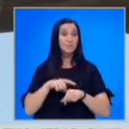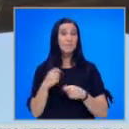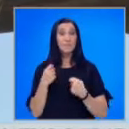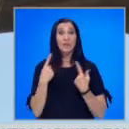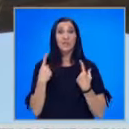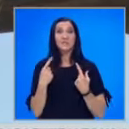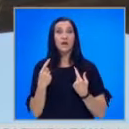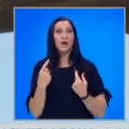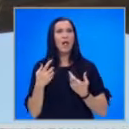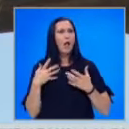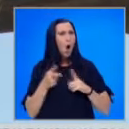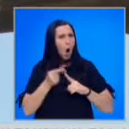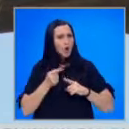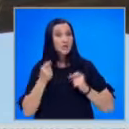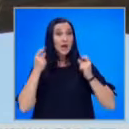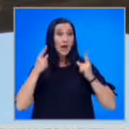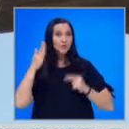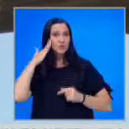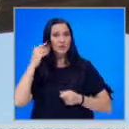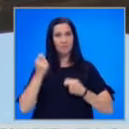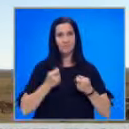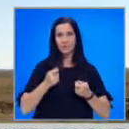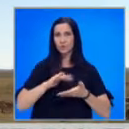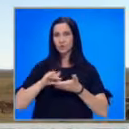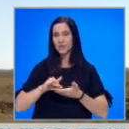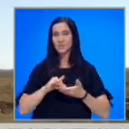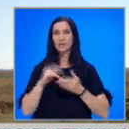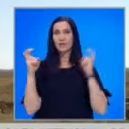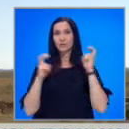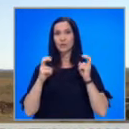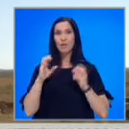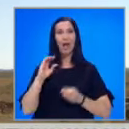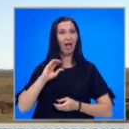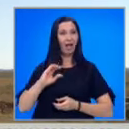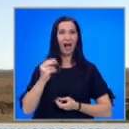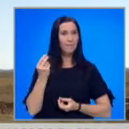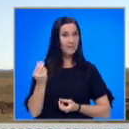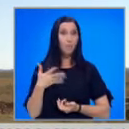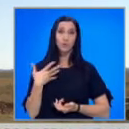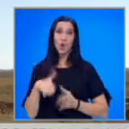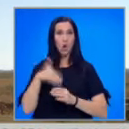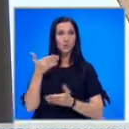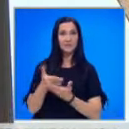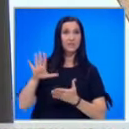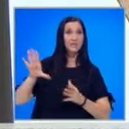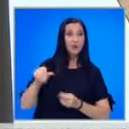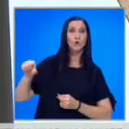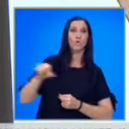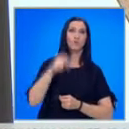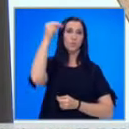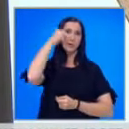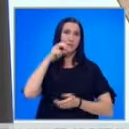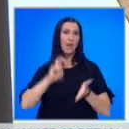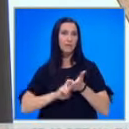реакция от страна на бизнеса. От Асоциацията на индустриалния капитал поискаха оставката на цялото ръководство на българския енергиян